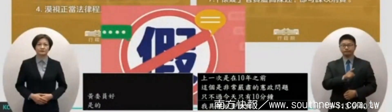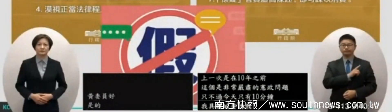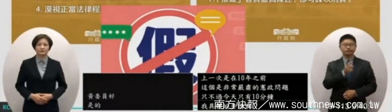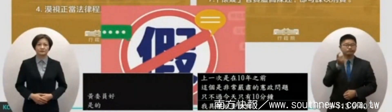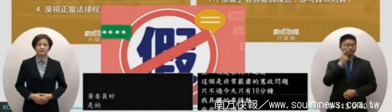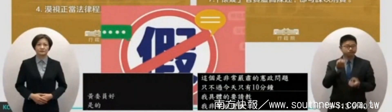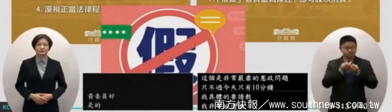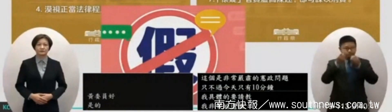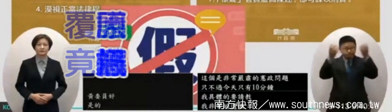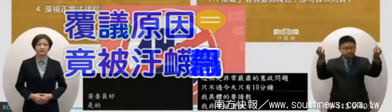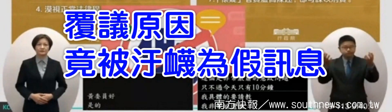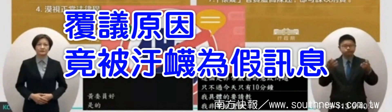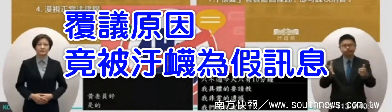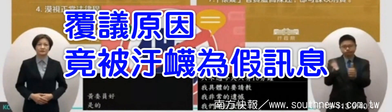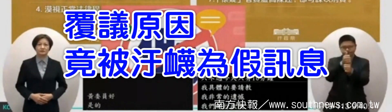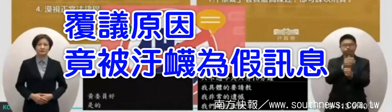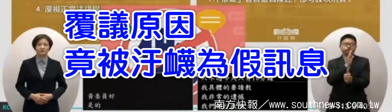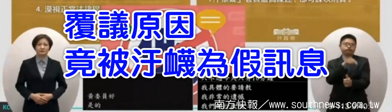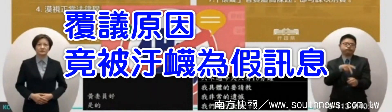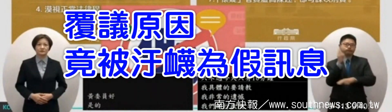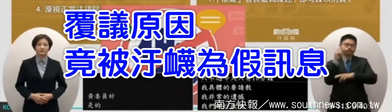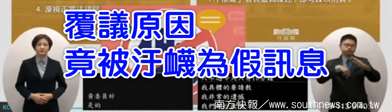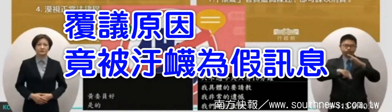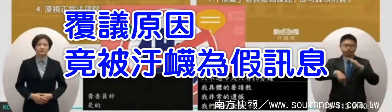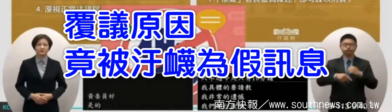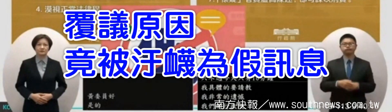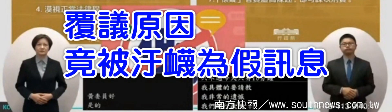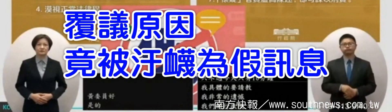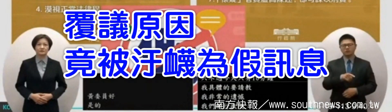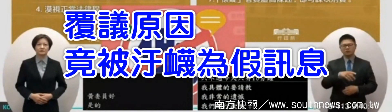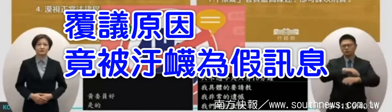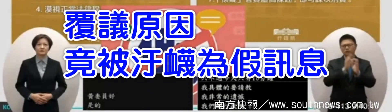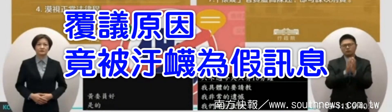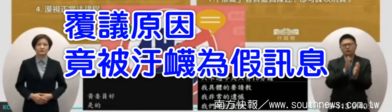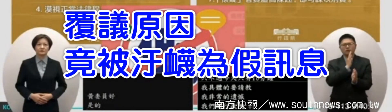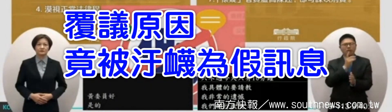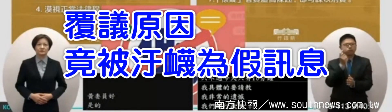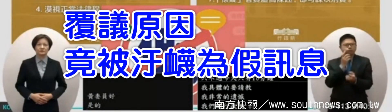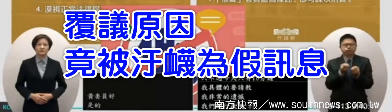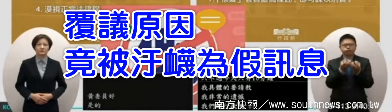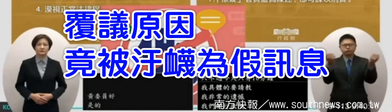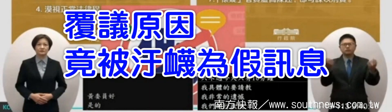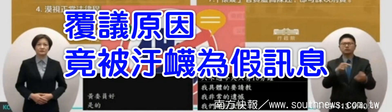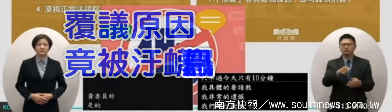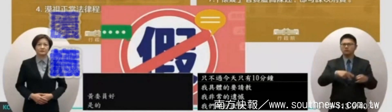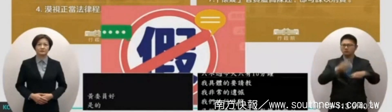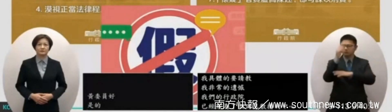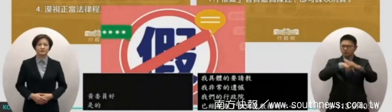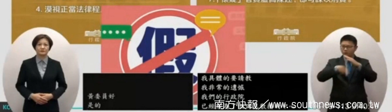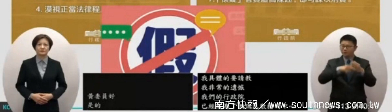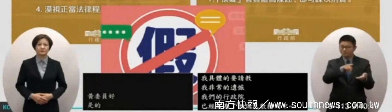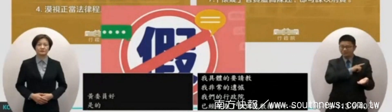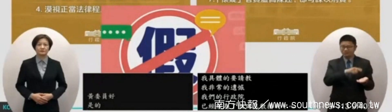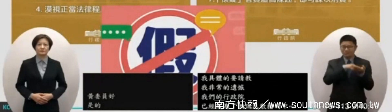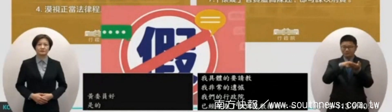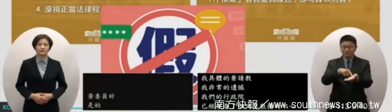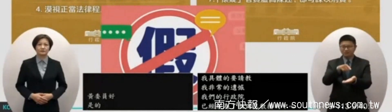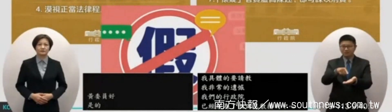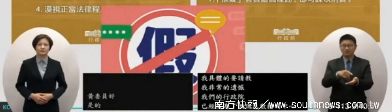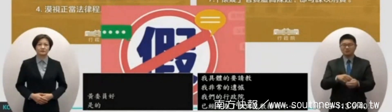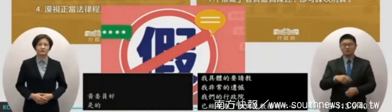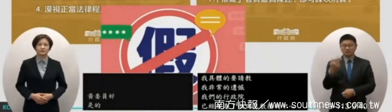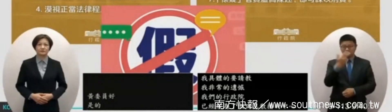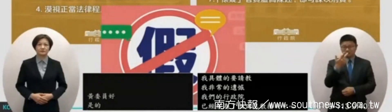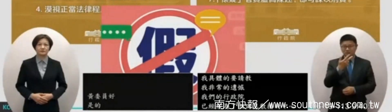訊息散播的中心充斥著假訊息這是行政院所提出來的七大